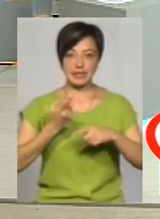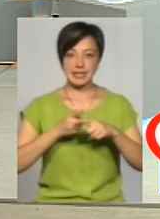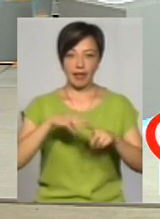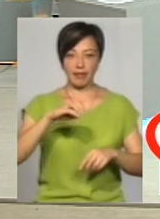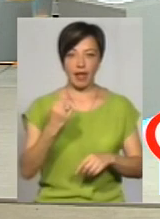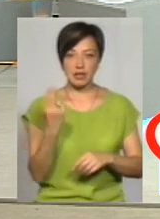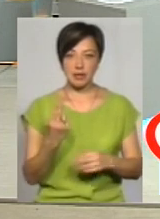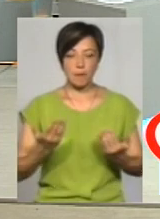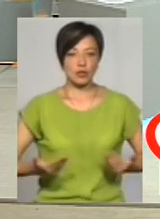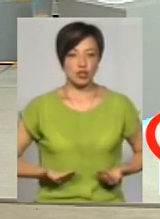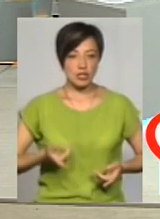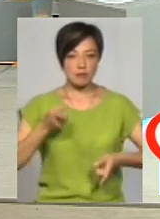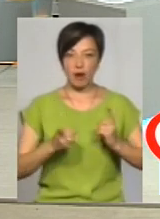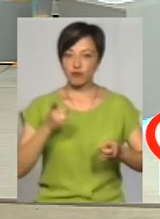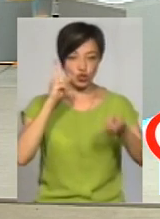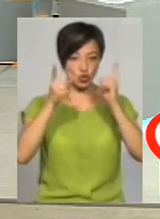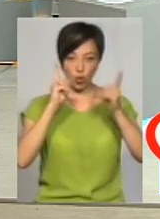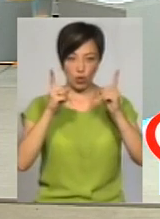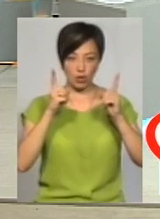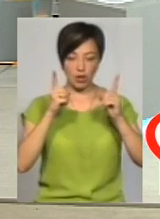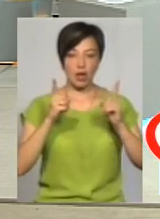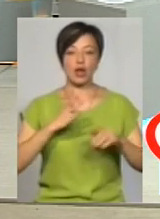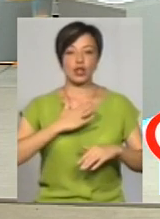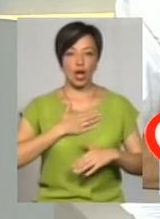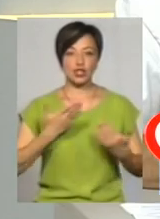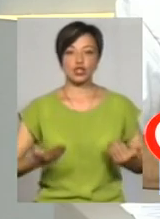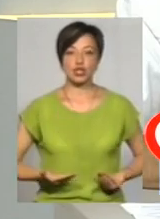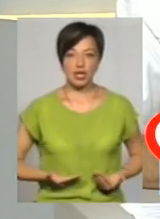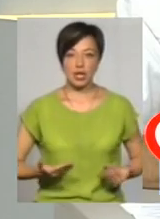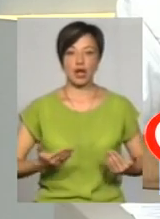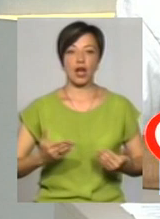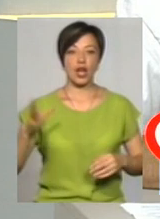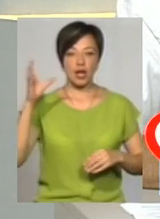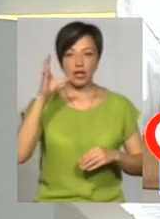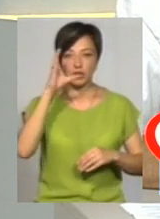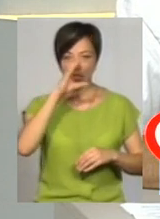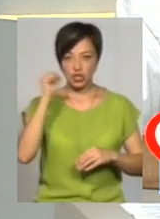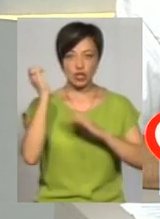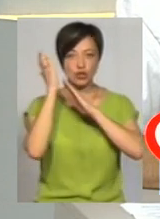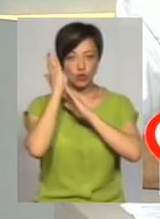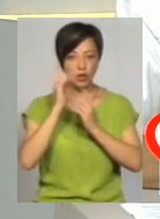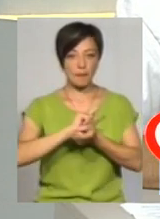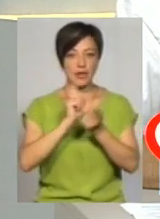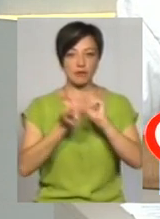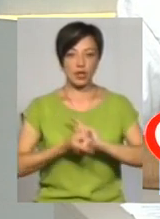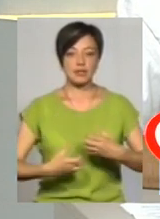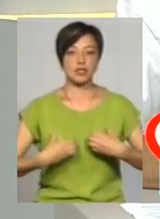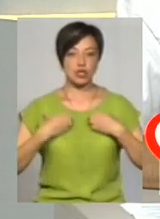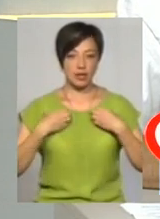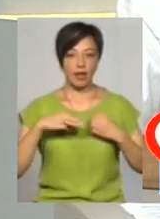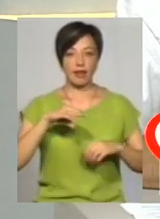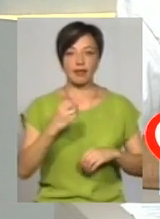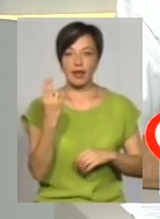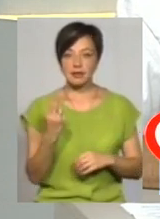ТЕС, пережили справжній шок. Просто наше життя і нічний сон перетворилися на якесь жахіття. ТЕС